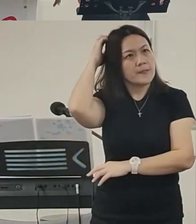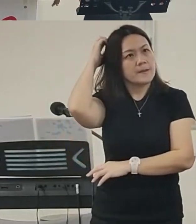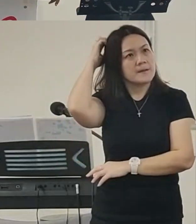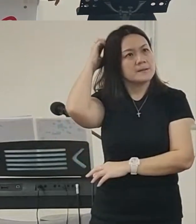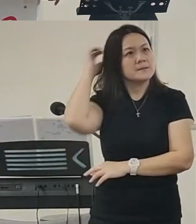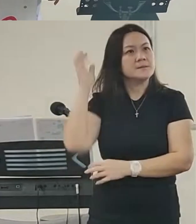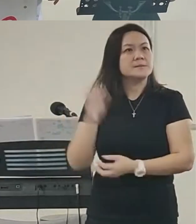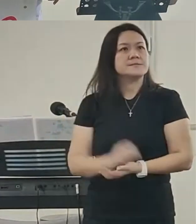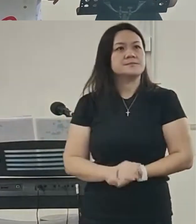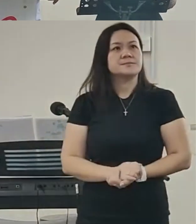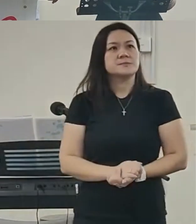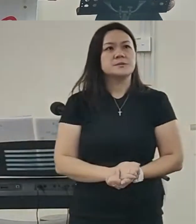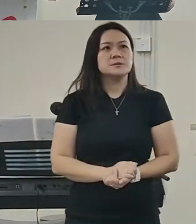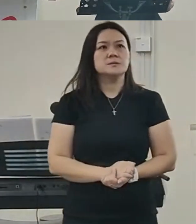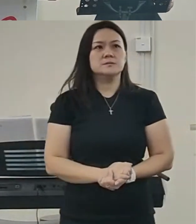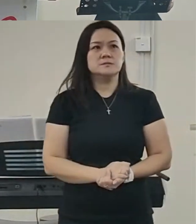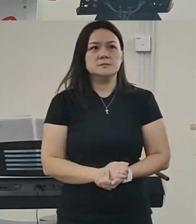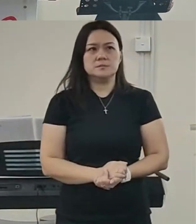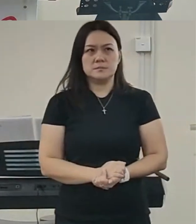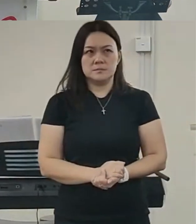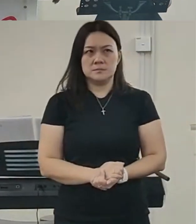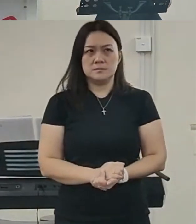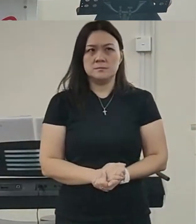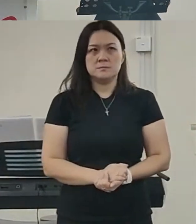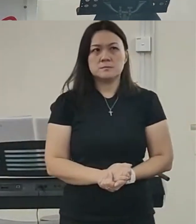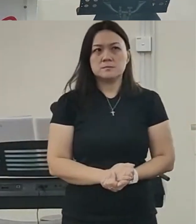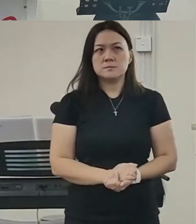那么他就给了我下一个经节